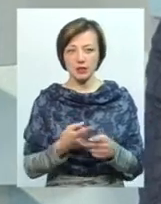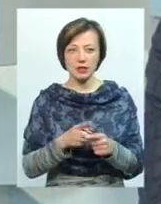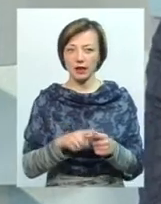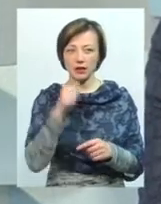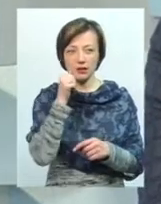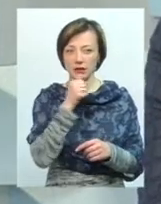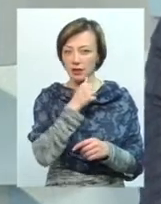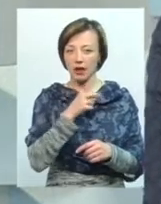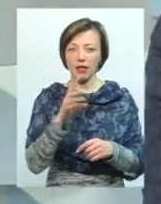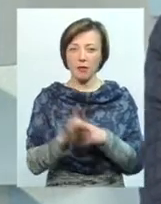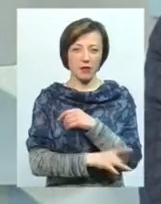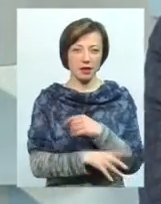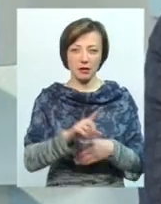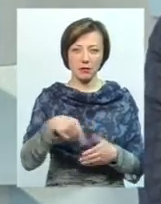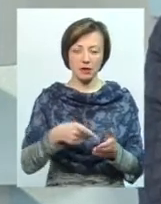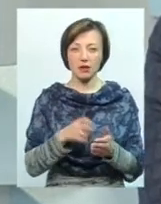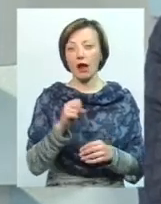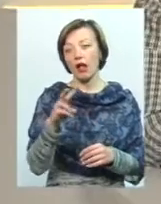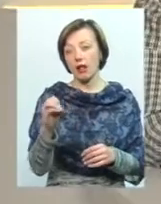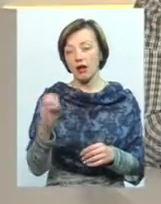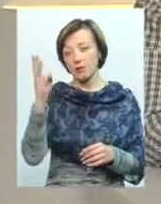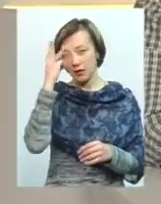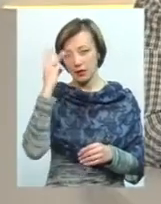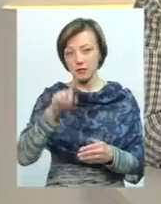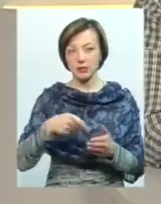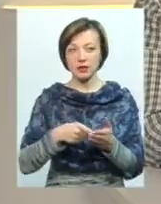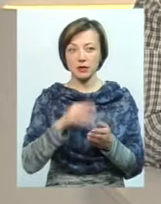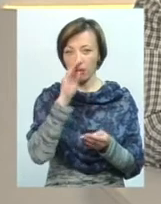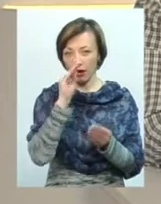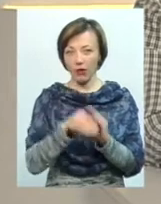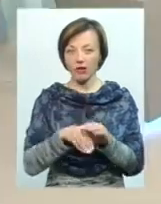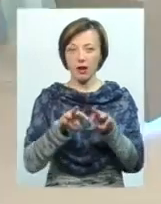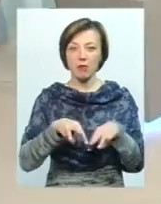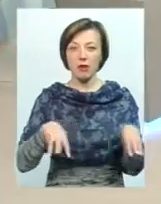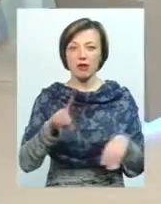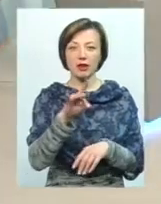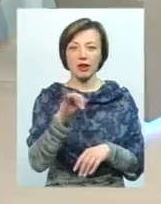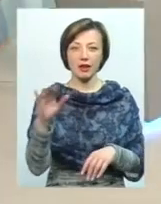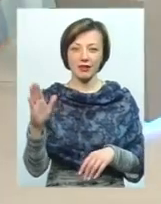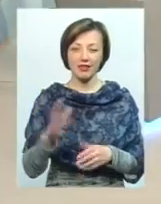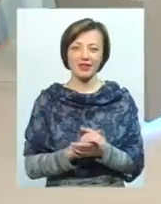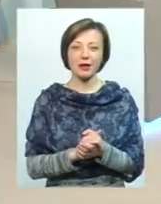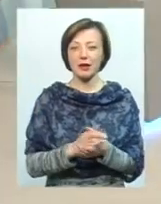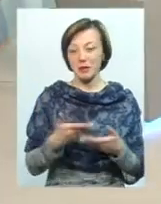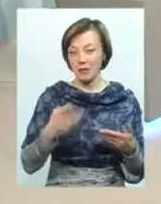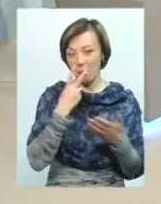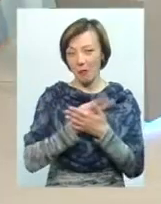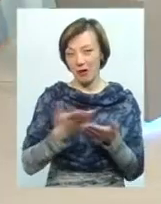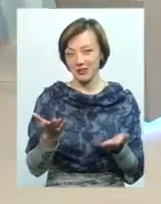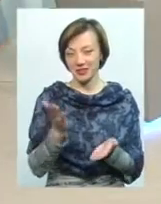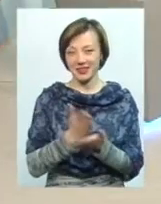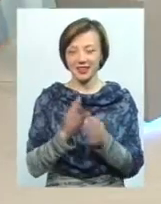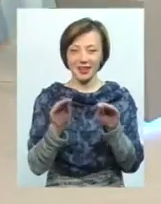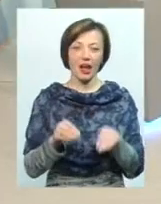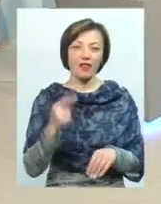секрет, в нас не бідне місто. Ну, я кажу, Смоленське місто прихованих мільйонарів. Так. Ми їх побачили. Не